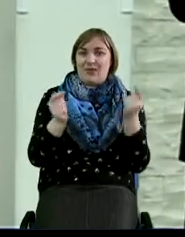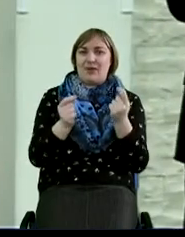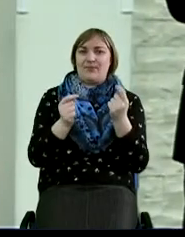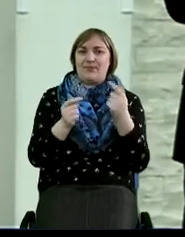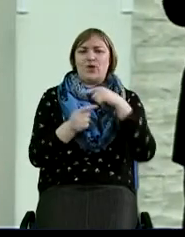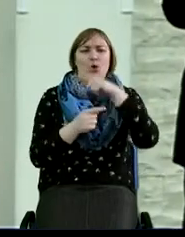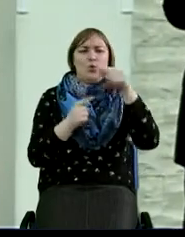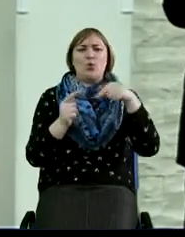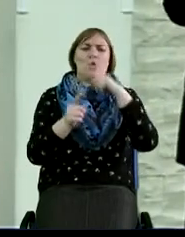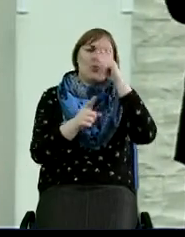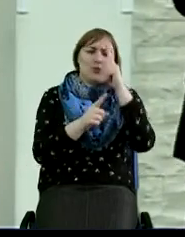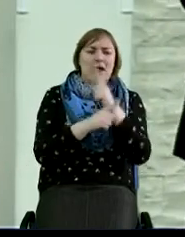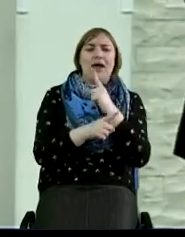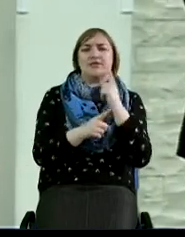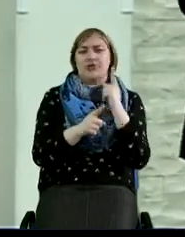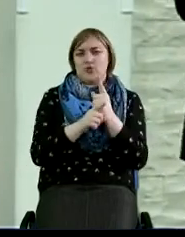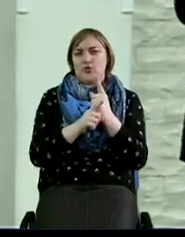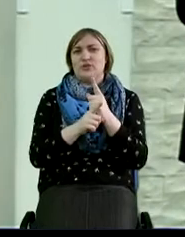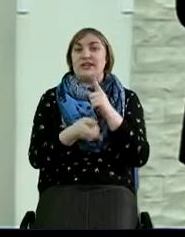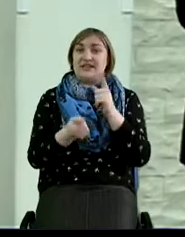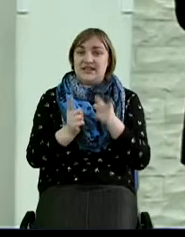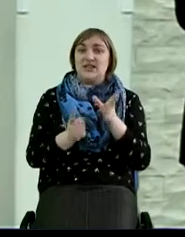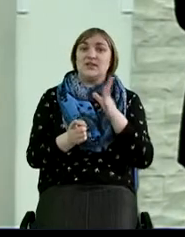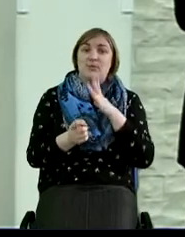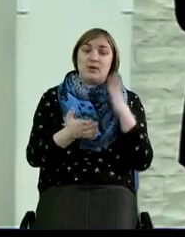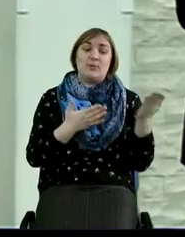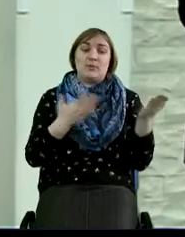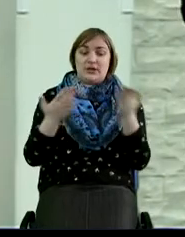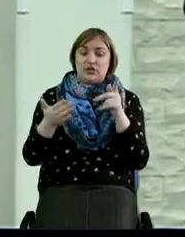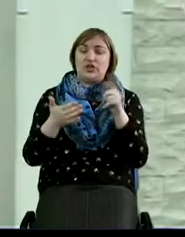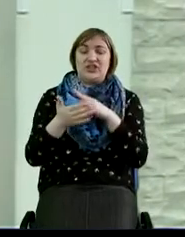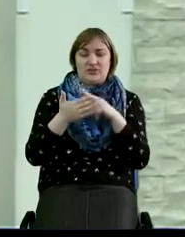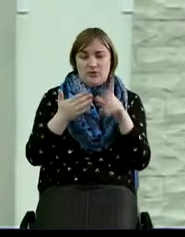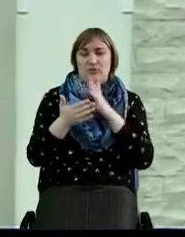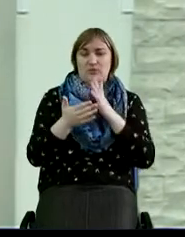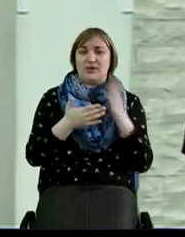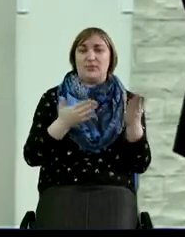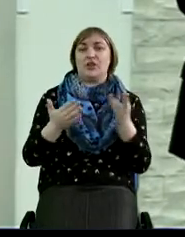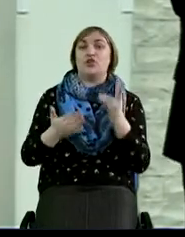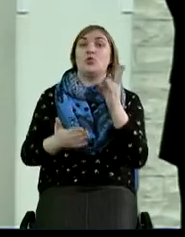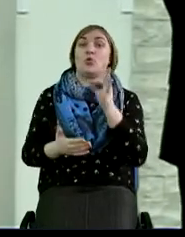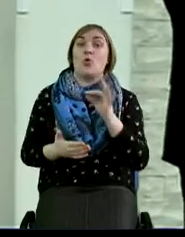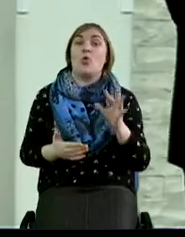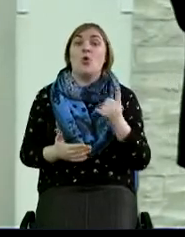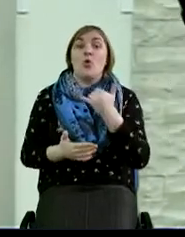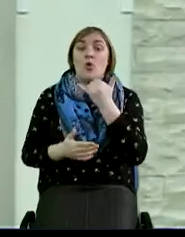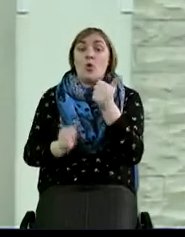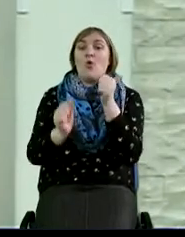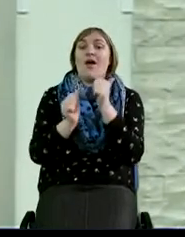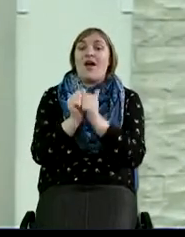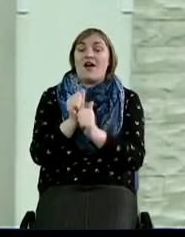Кругом братья, сестры, но, естественно, были приглашены еще и неверующие. Но у каждого лежало